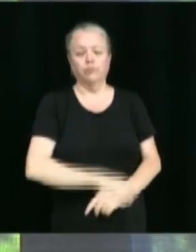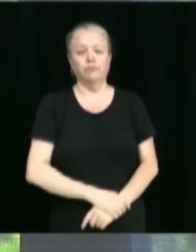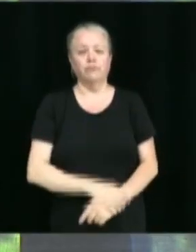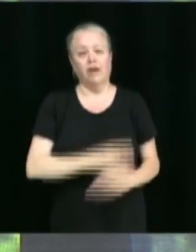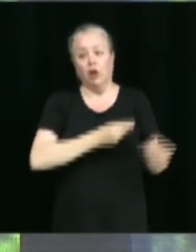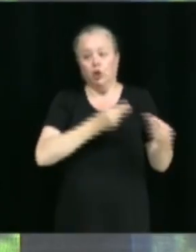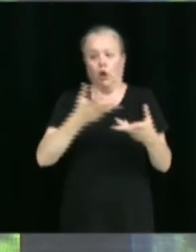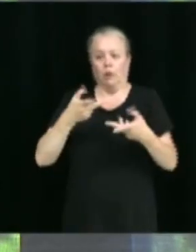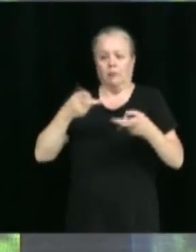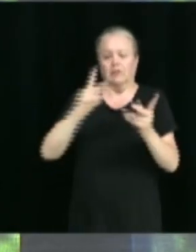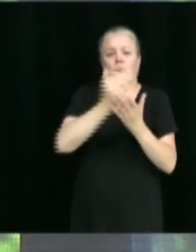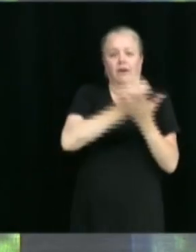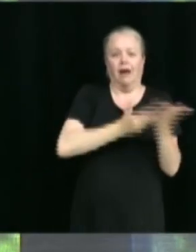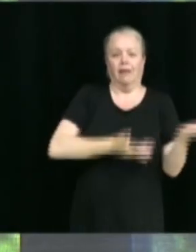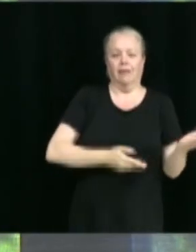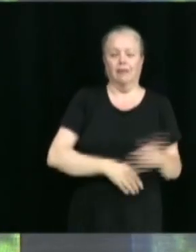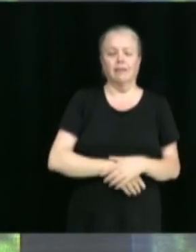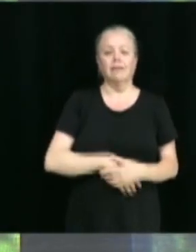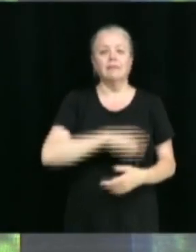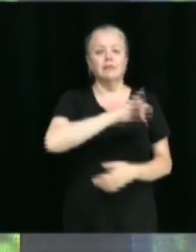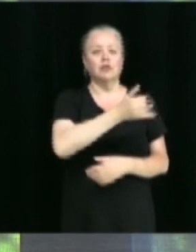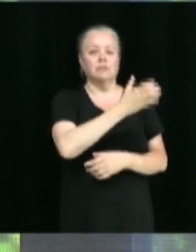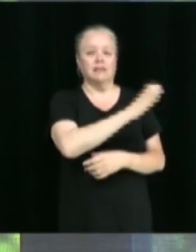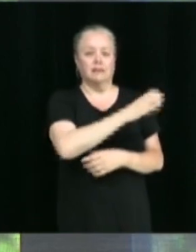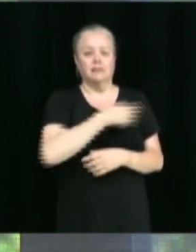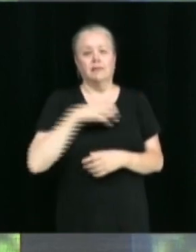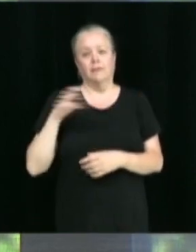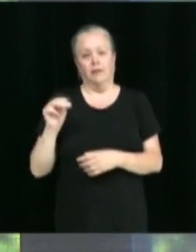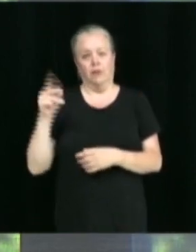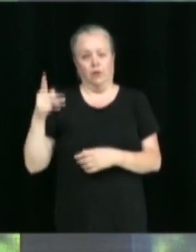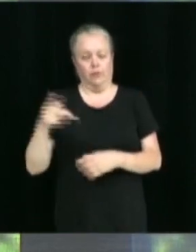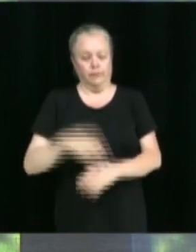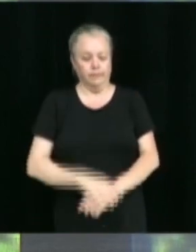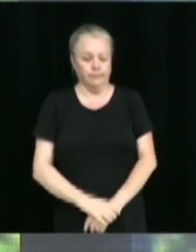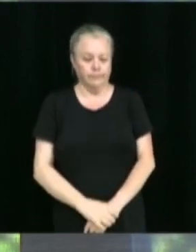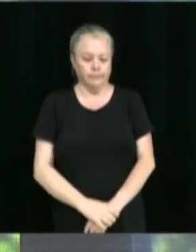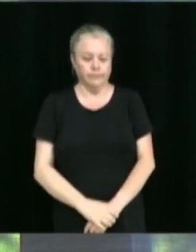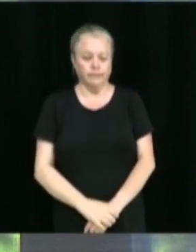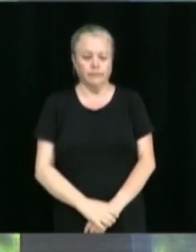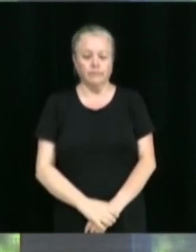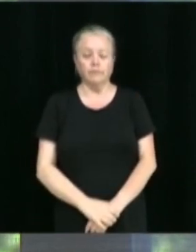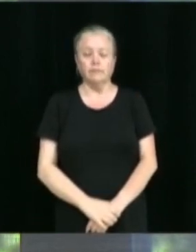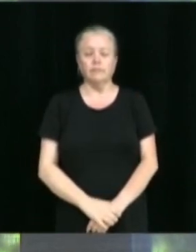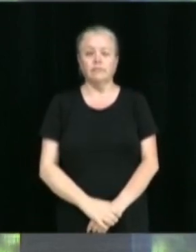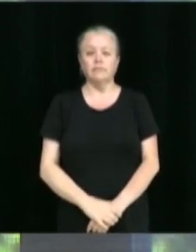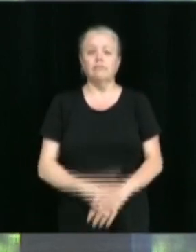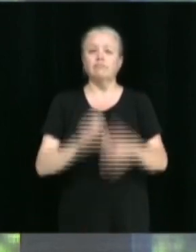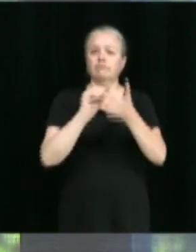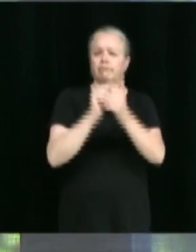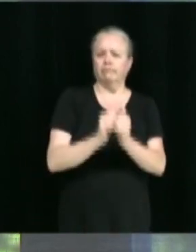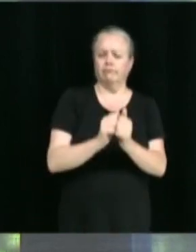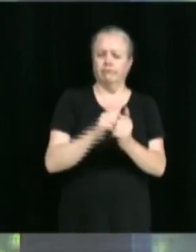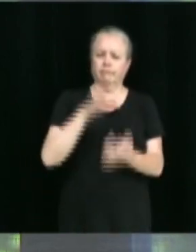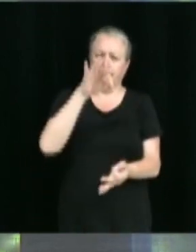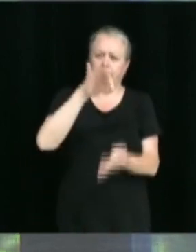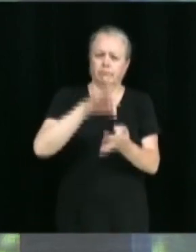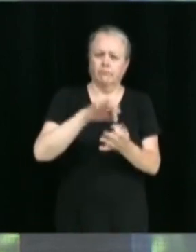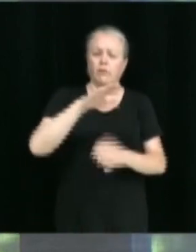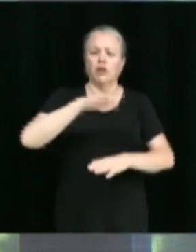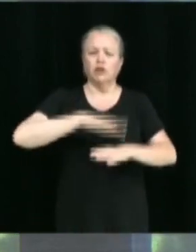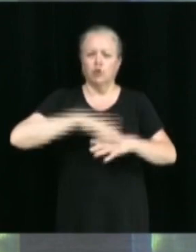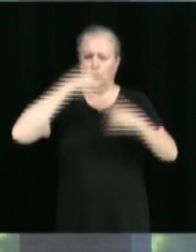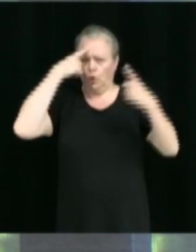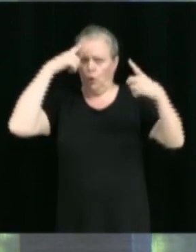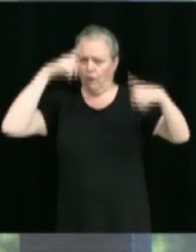Parfait. James Casey, Michael Provencher. Acte de modification et de précision de la Convention d'amphithéose et de la